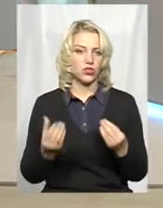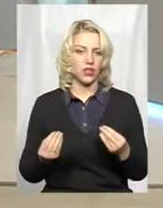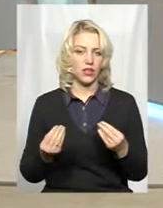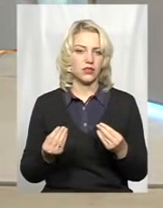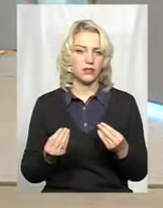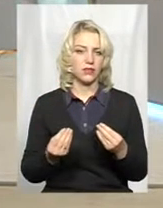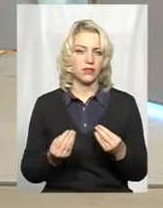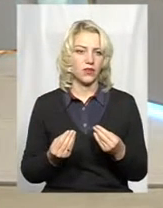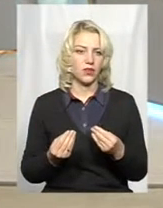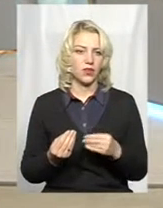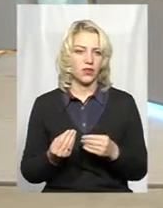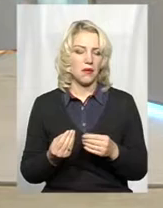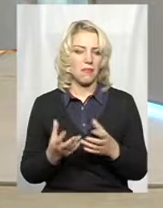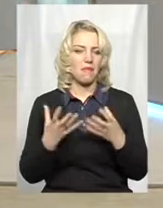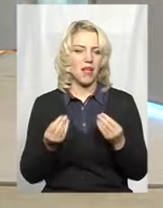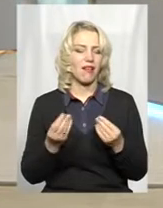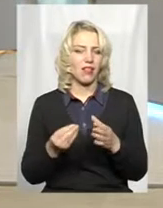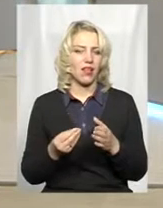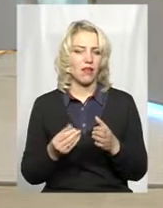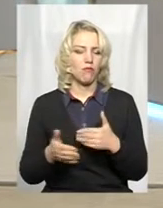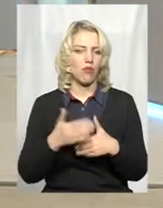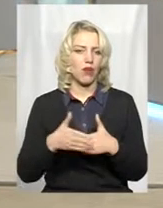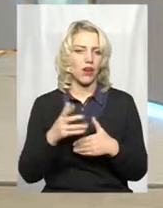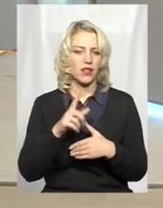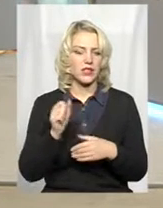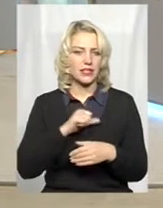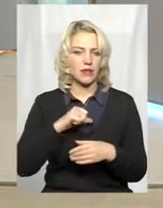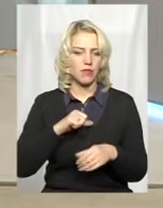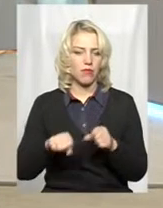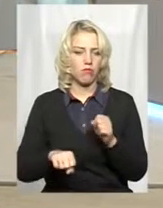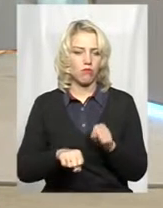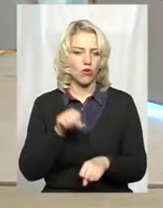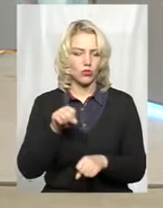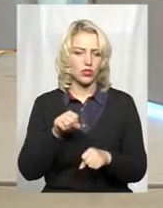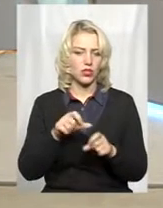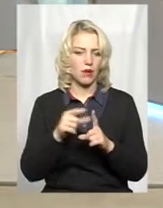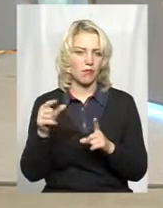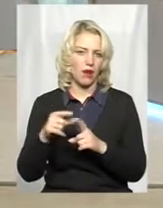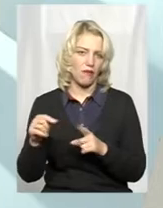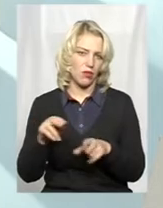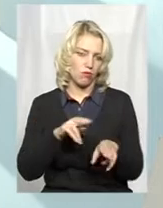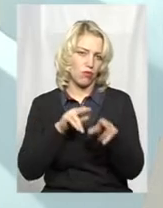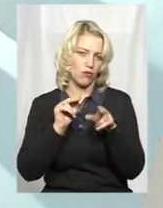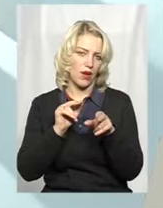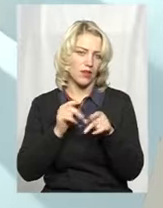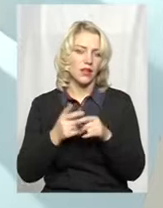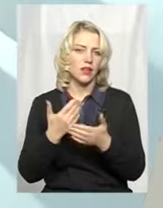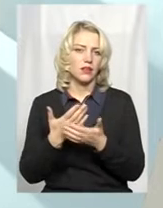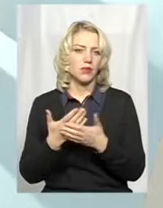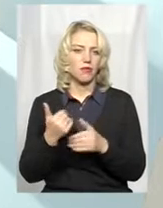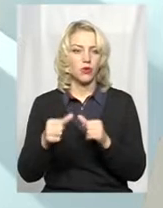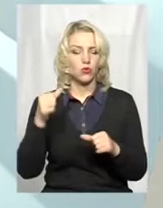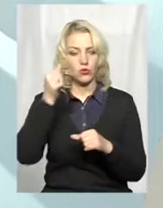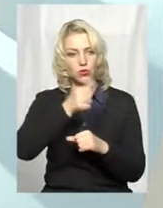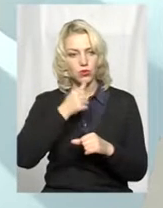досить м'яке покарання, скажімо так, за самі порушення правил полювання, хоча в минулому році